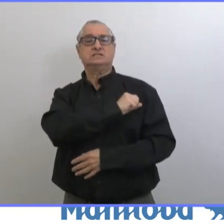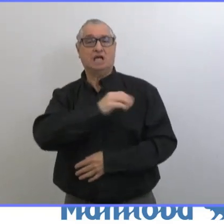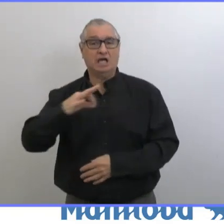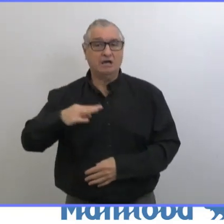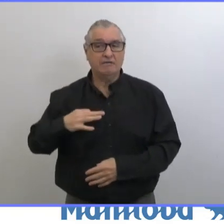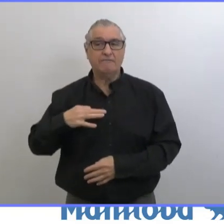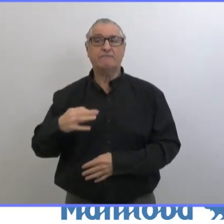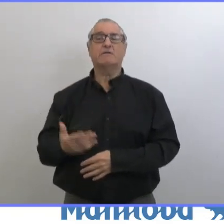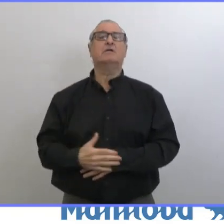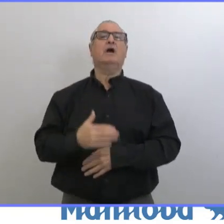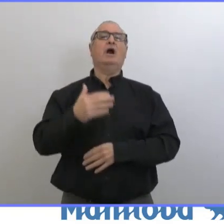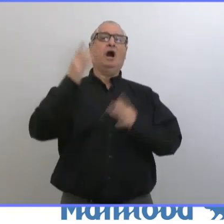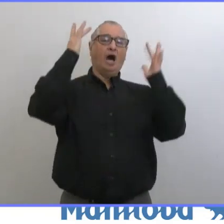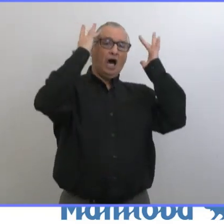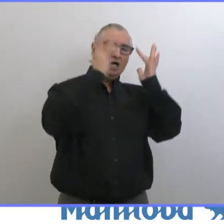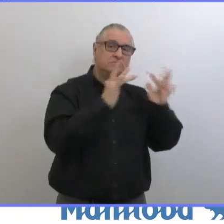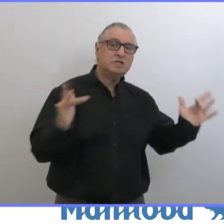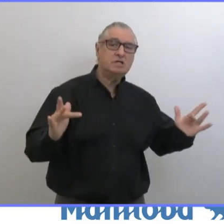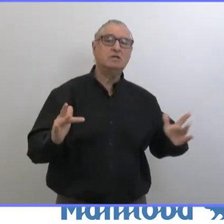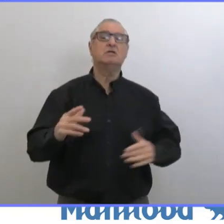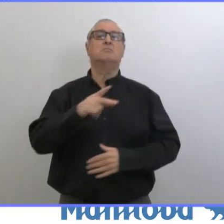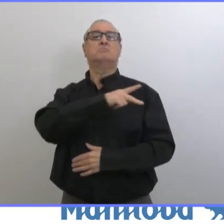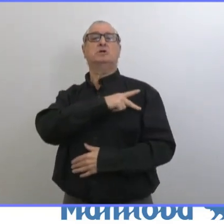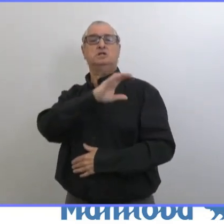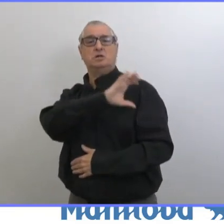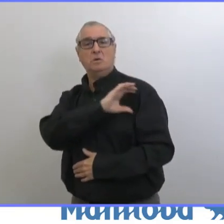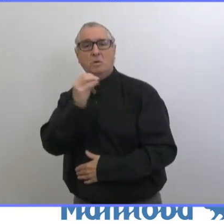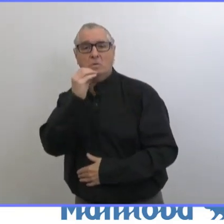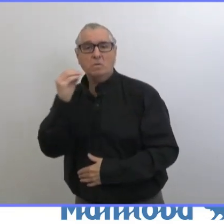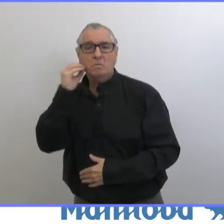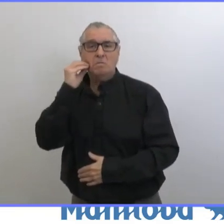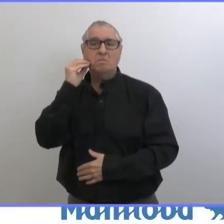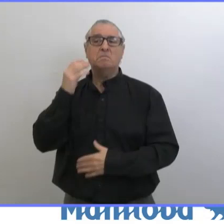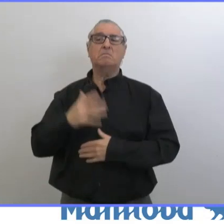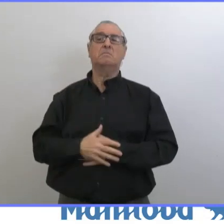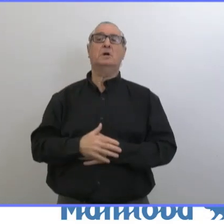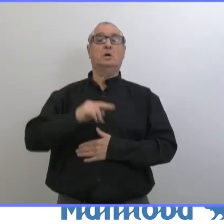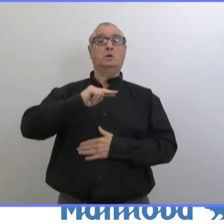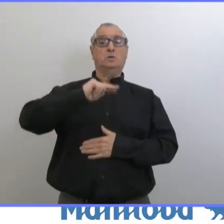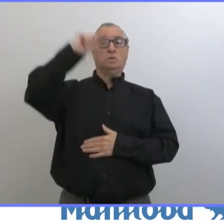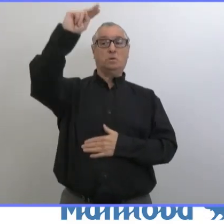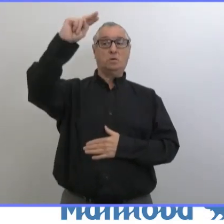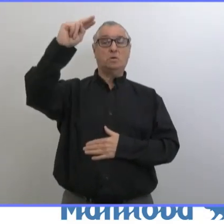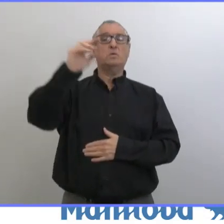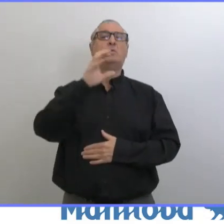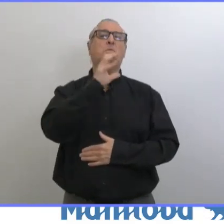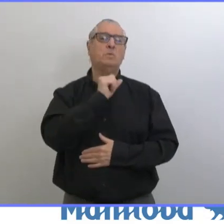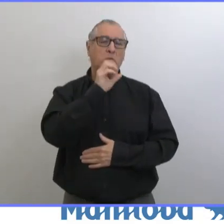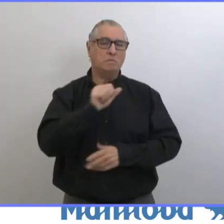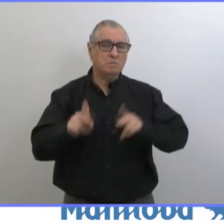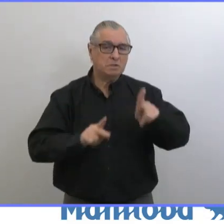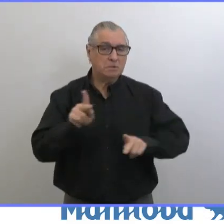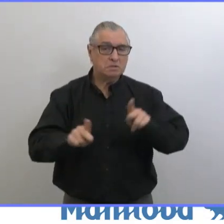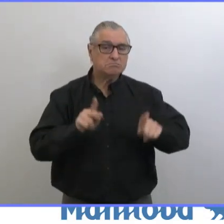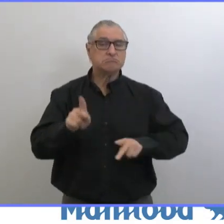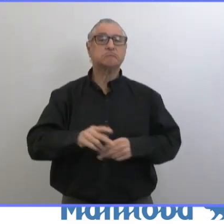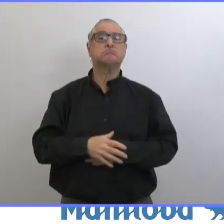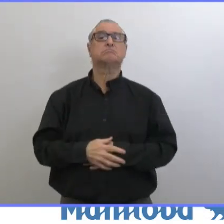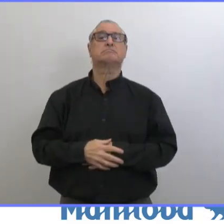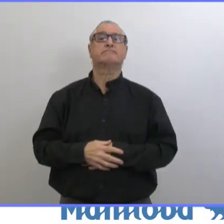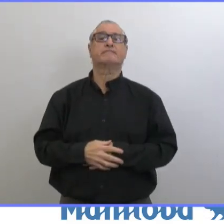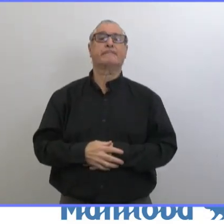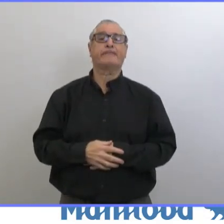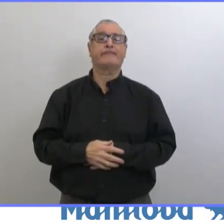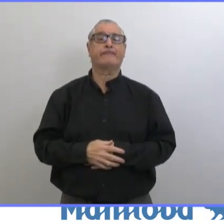les travailleurs des soins de la santé, les collectivités autochtones et les personnes âgées de plus de 70 ans. Donc, ça, c'est le groupe qu'on a annoncé